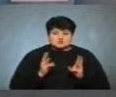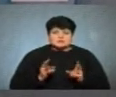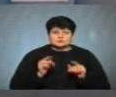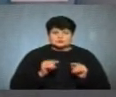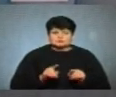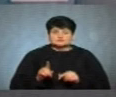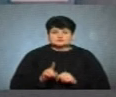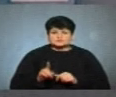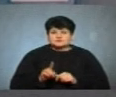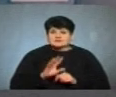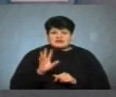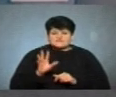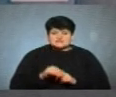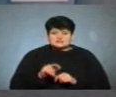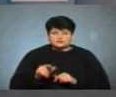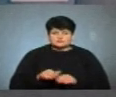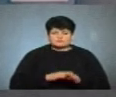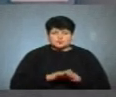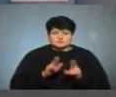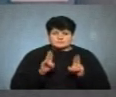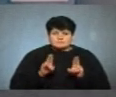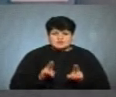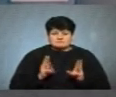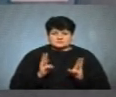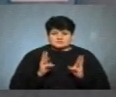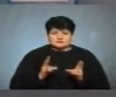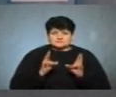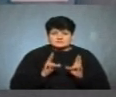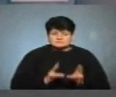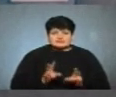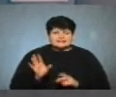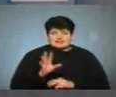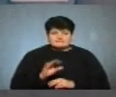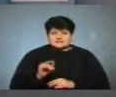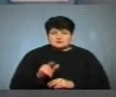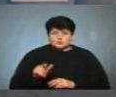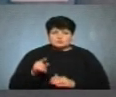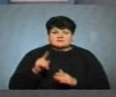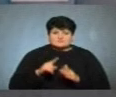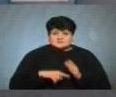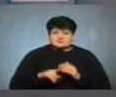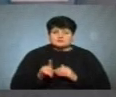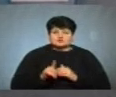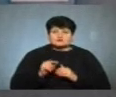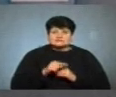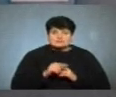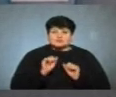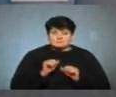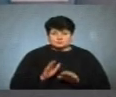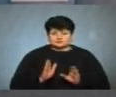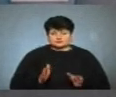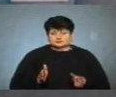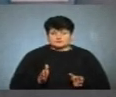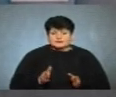що не всі люди дотримуються правил пожежної безпеки і не всі люди вірять, що з ними може таке статися.